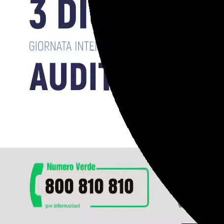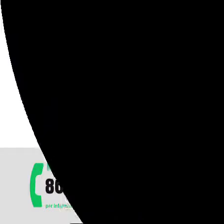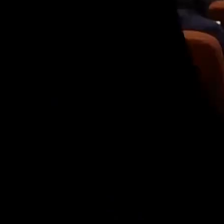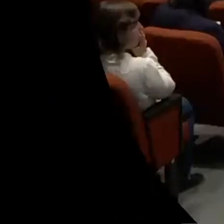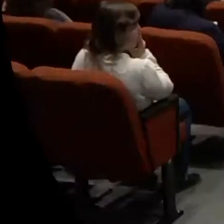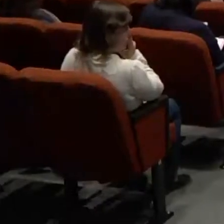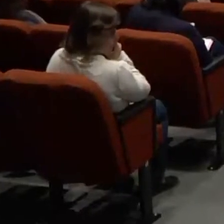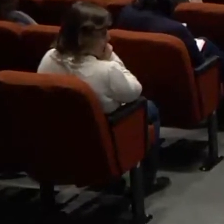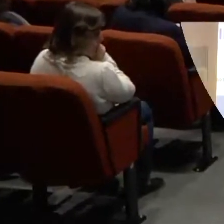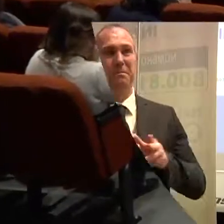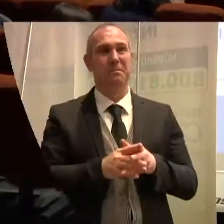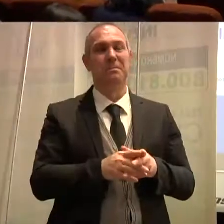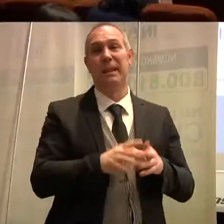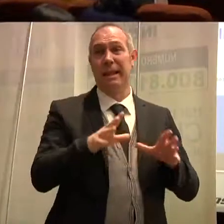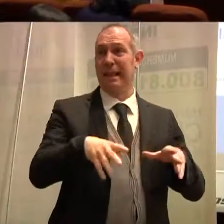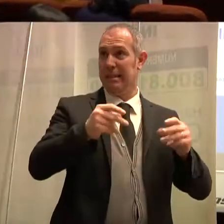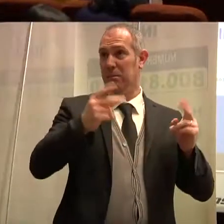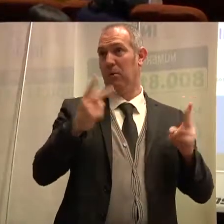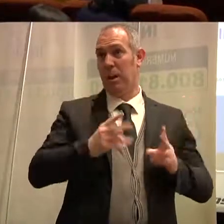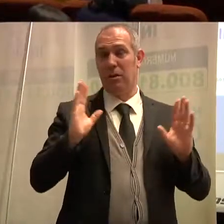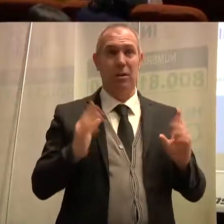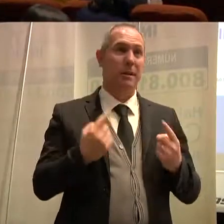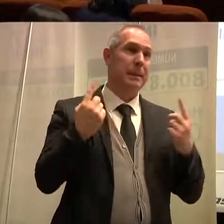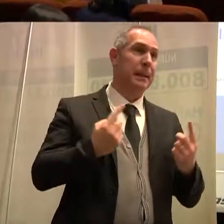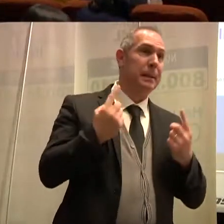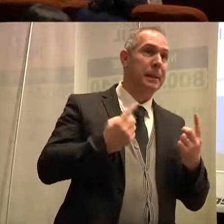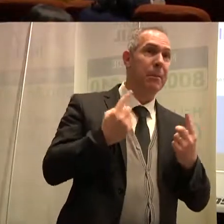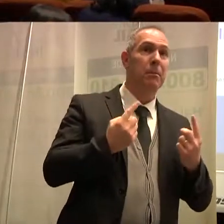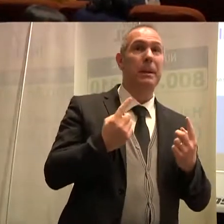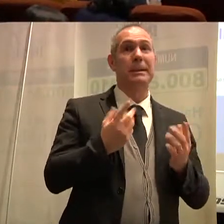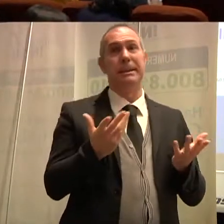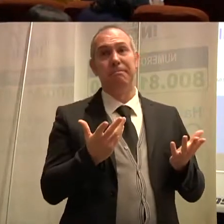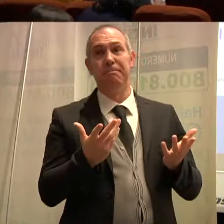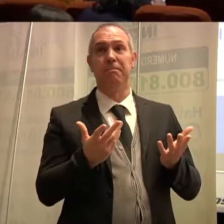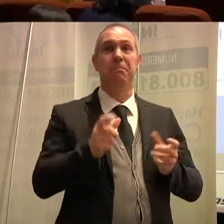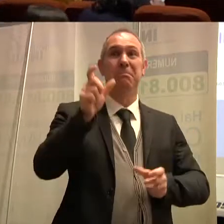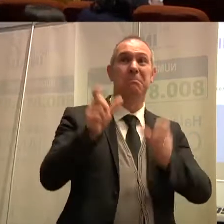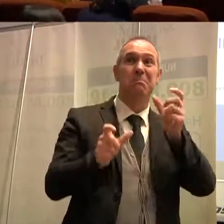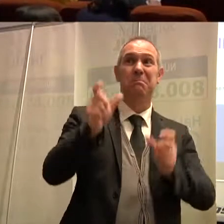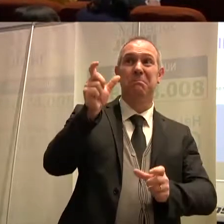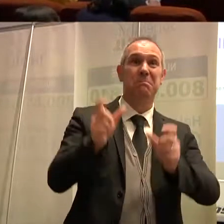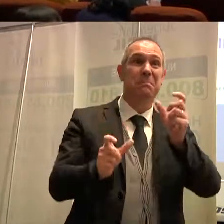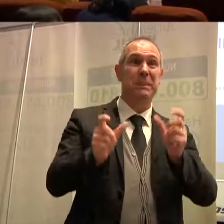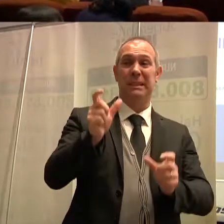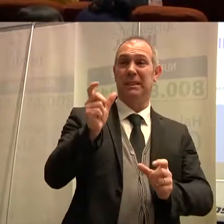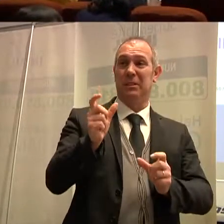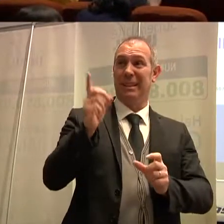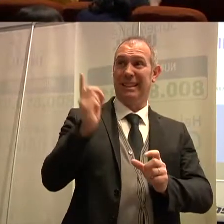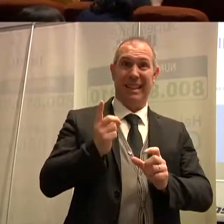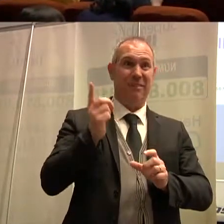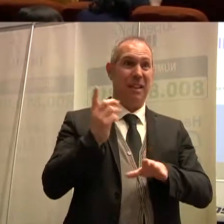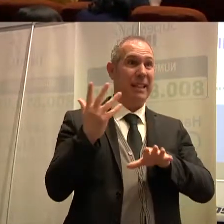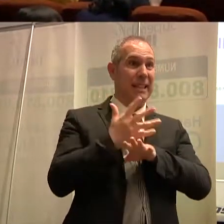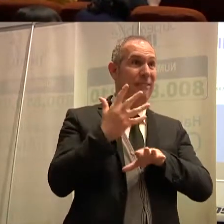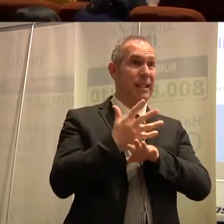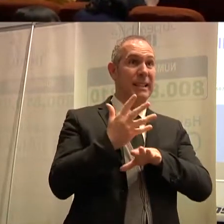Cominciamo veramente, stavamo aspettando ancora qualche persona che sapevamo che doveva intervenire. Purtroppo